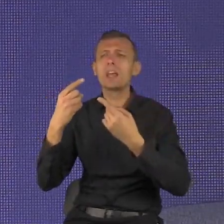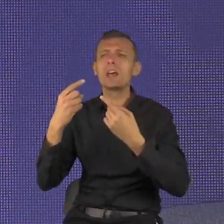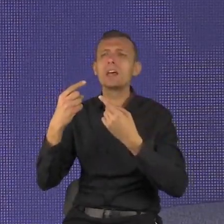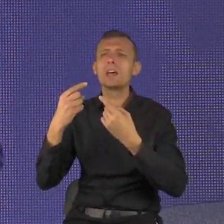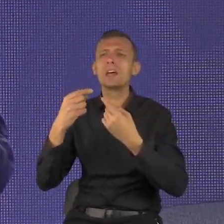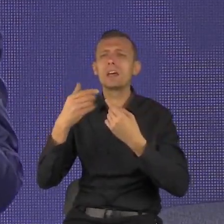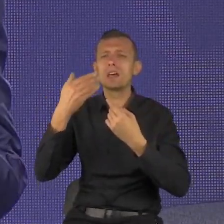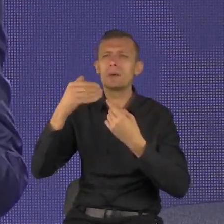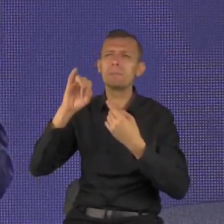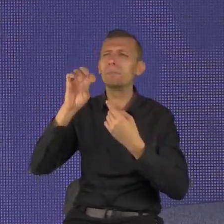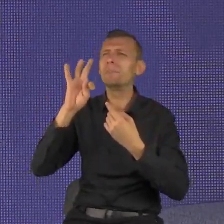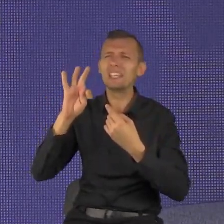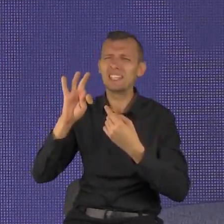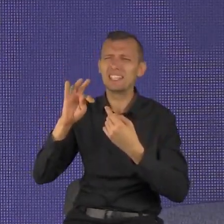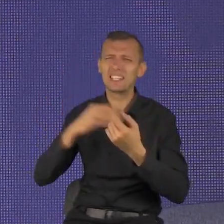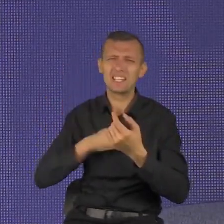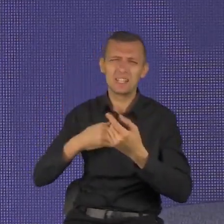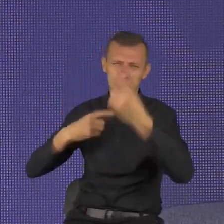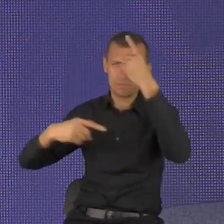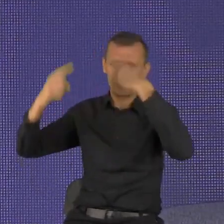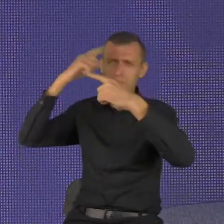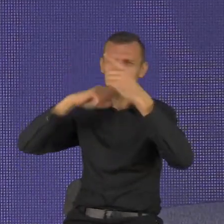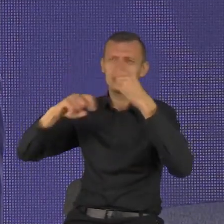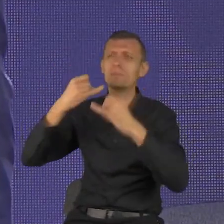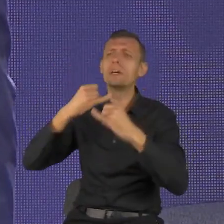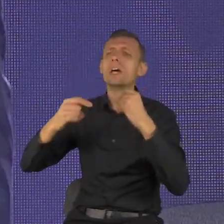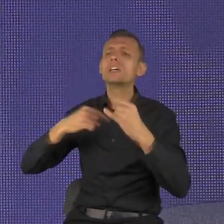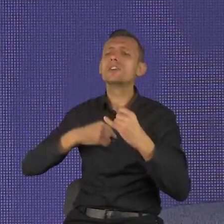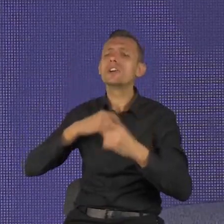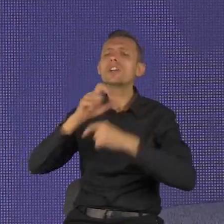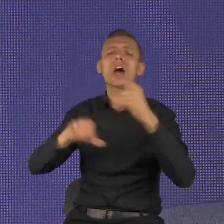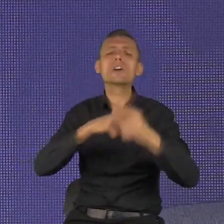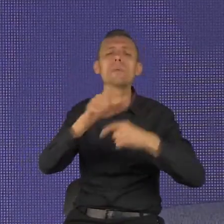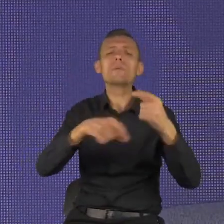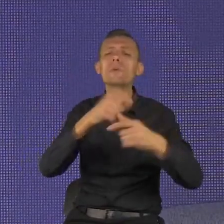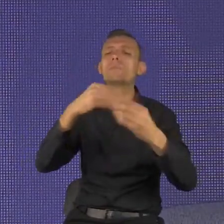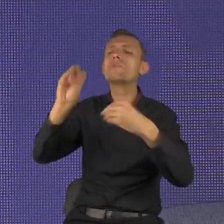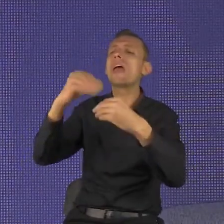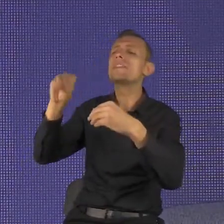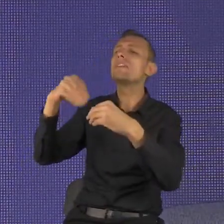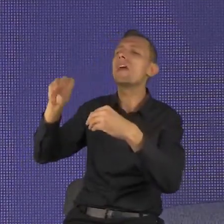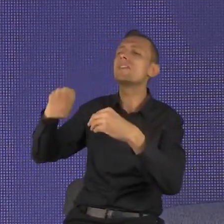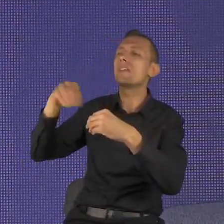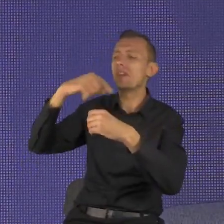Inaczej mówiąc, jeśli będę więcej robił, to ludzie będą mnie bardziej kochać, lubić, cenić, podziwić, szanować.